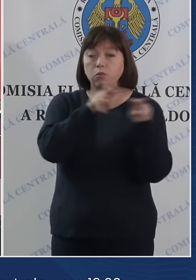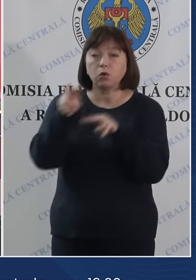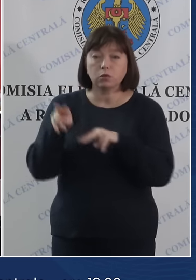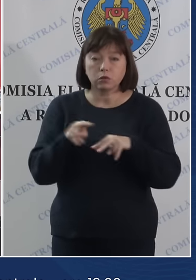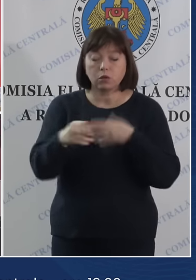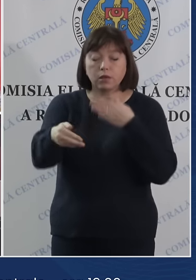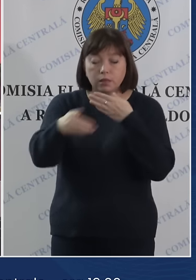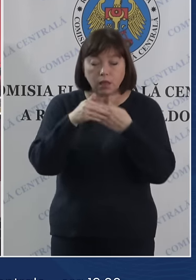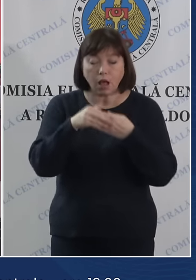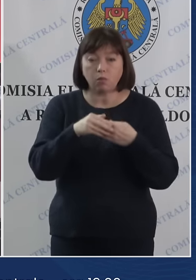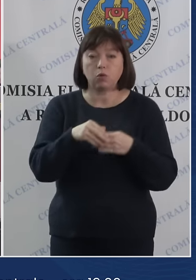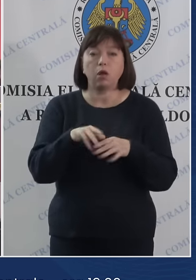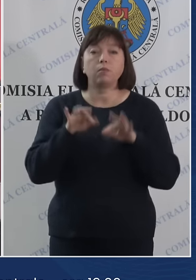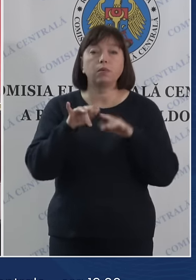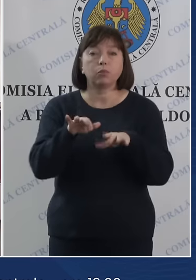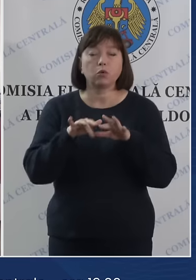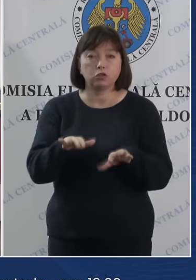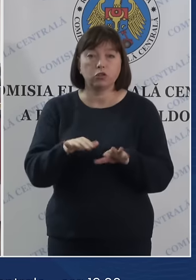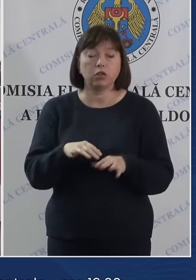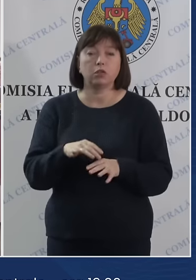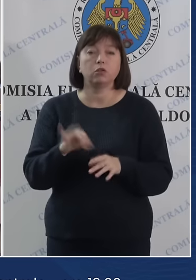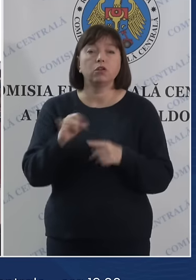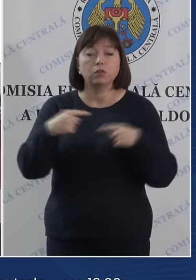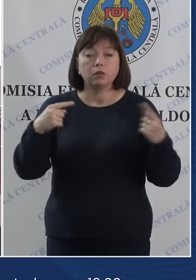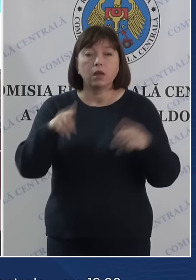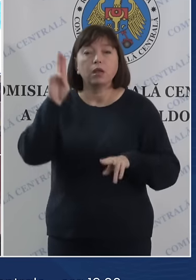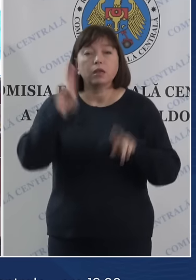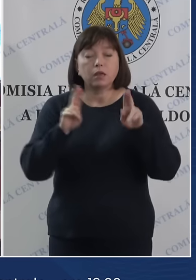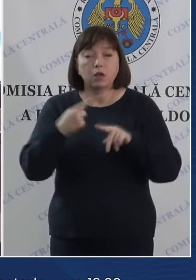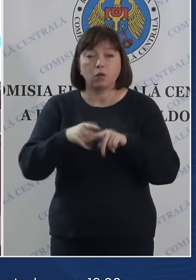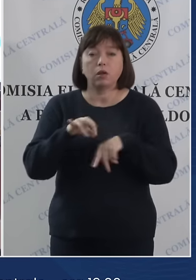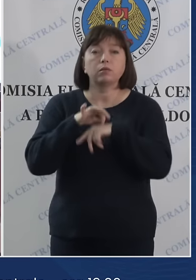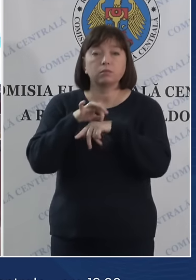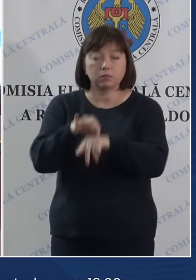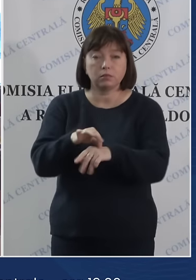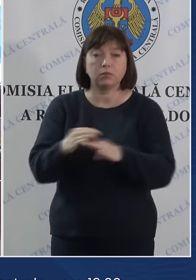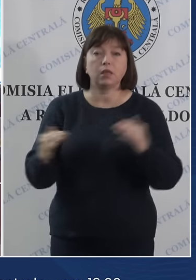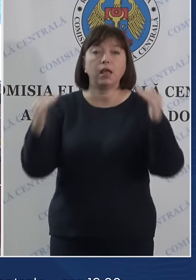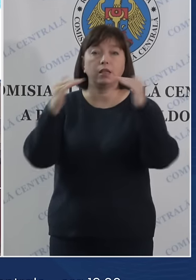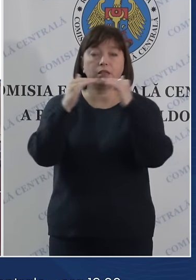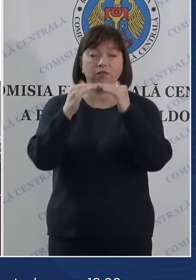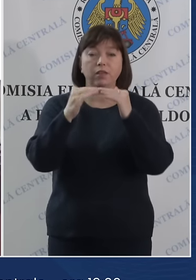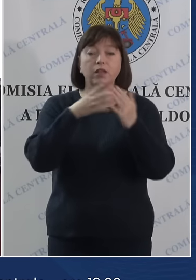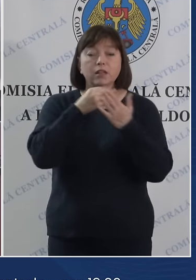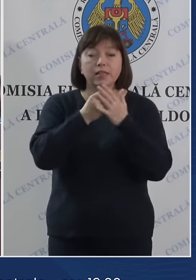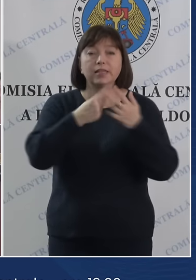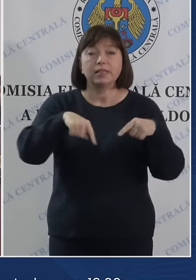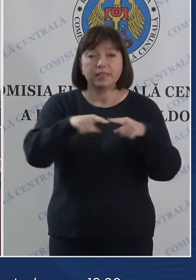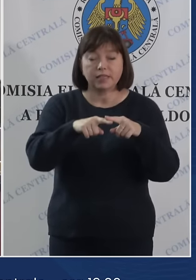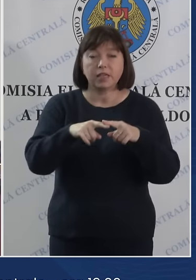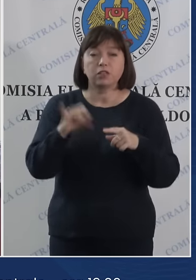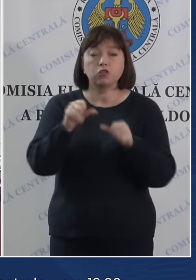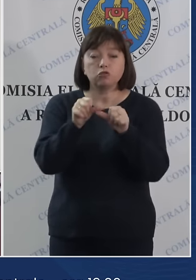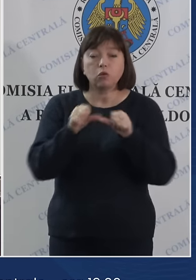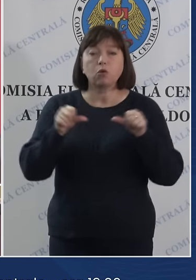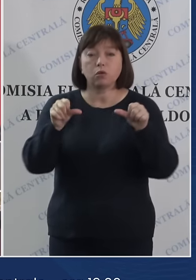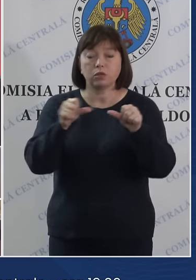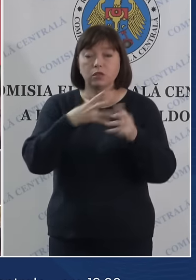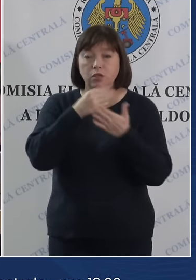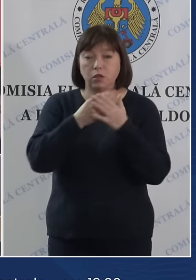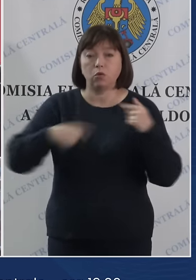îndeaproape procesul și procedurile care sunt desfășurate la nivel de secții de votare și consilii de